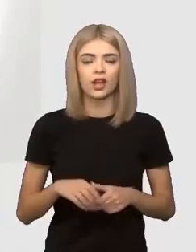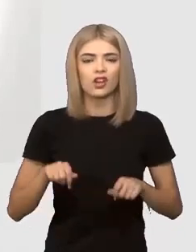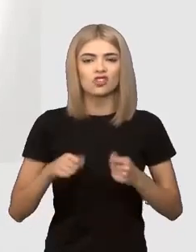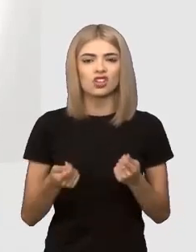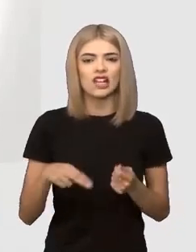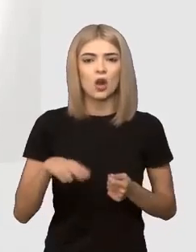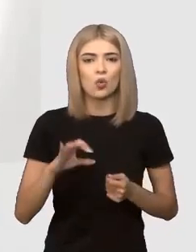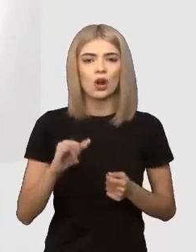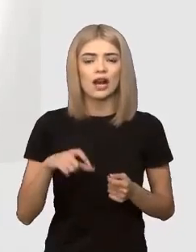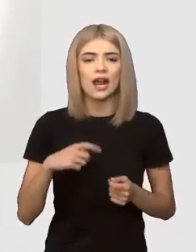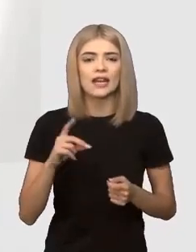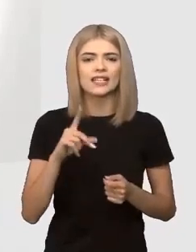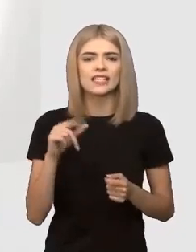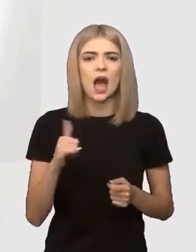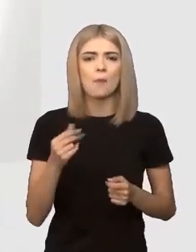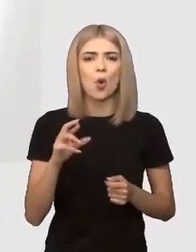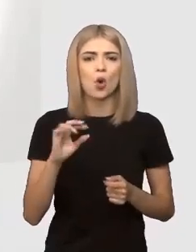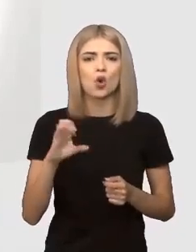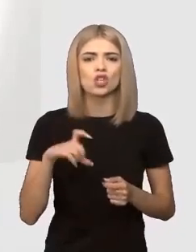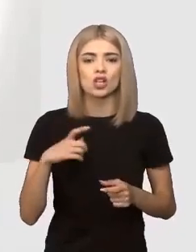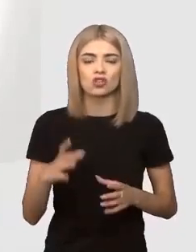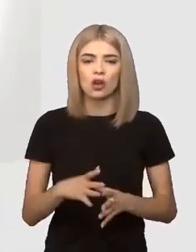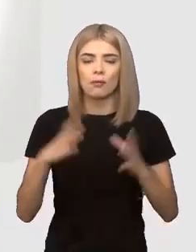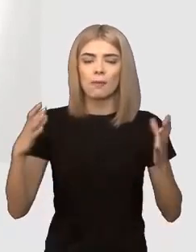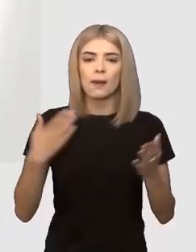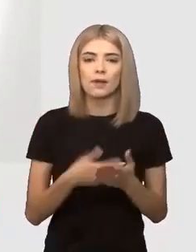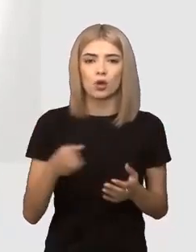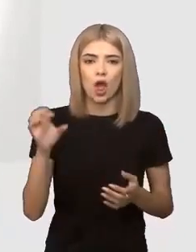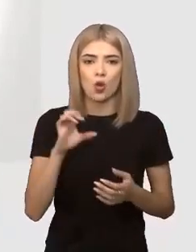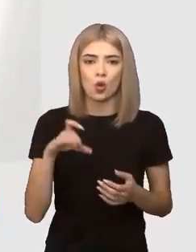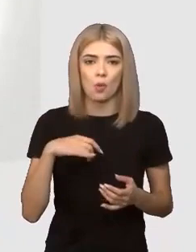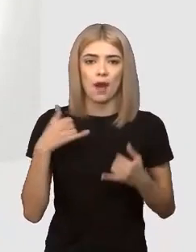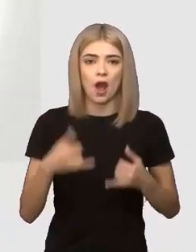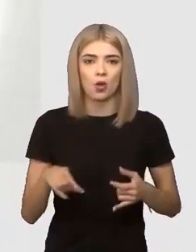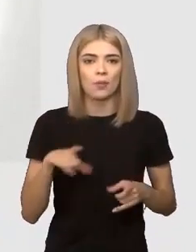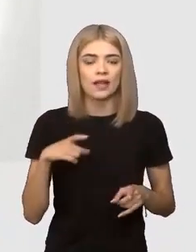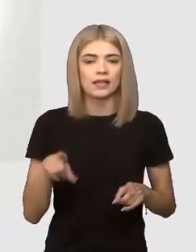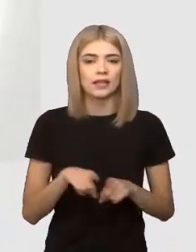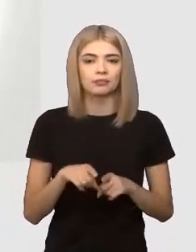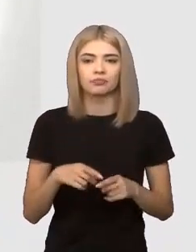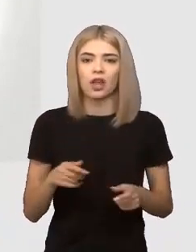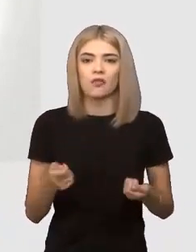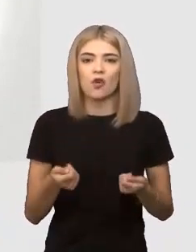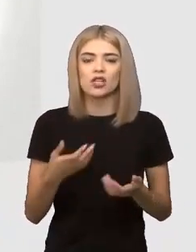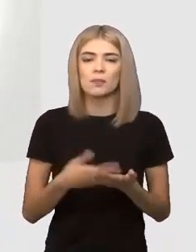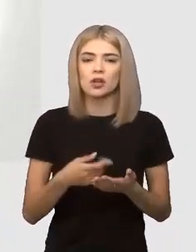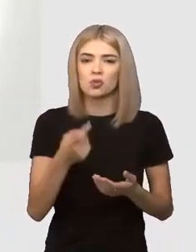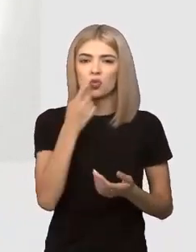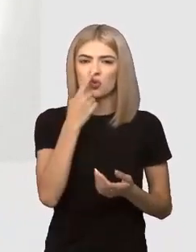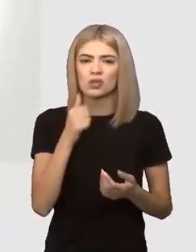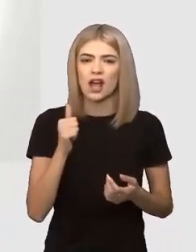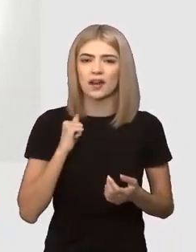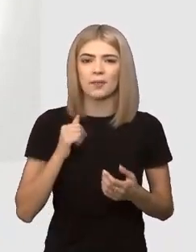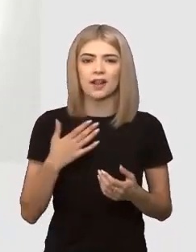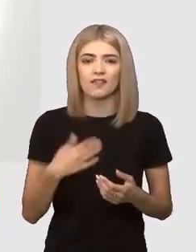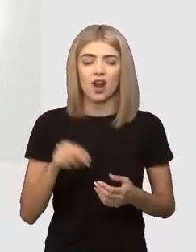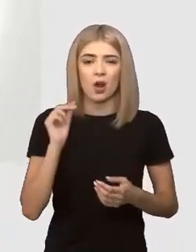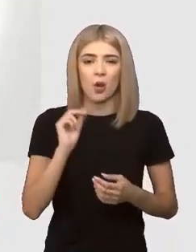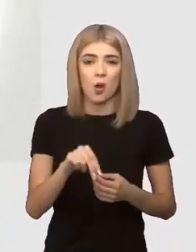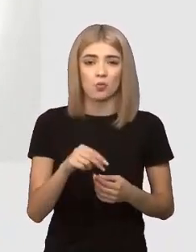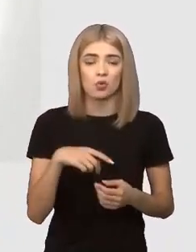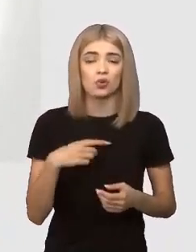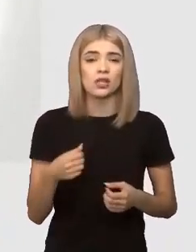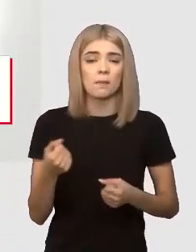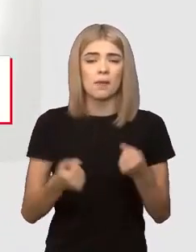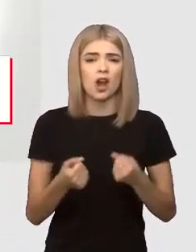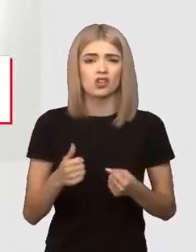Centrala nucleară din Zaporojie, cea mai mare de pe continentul european, este acum sub controlul forțelor armate ruse, care au